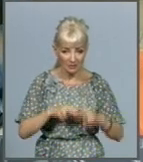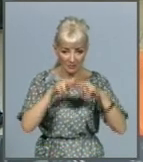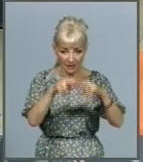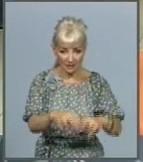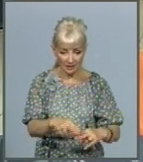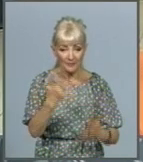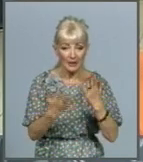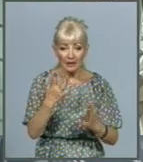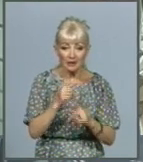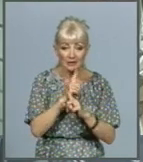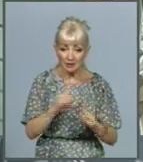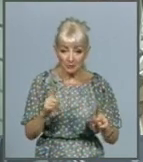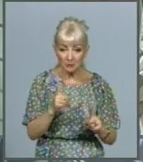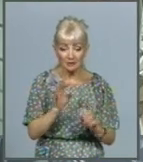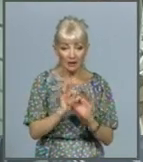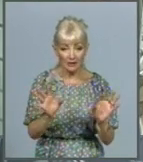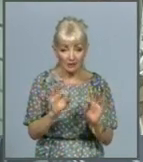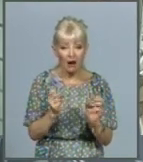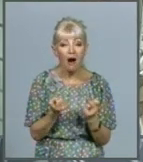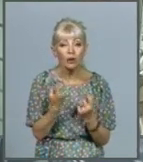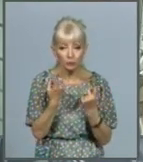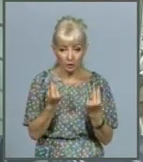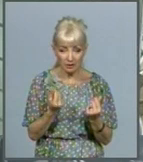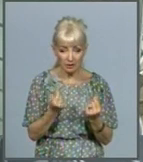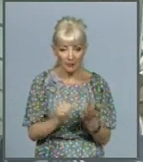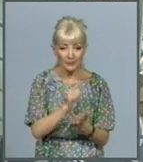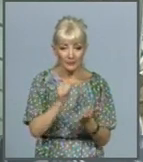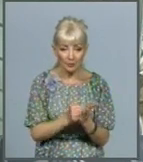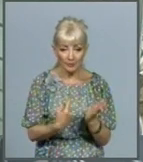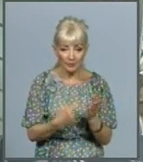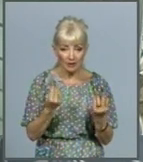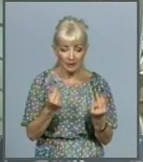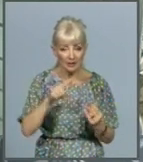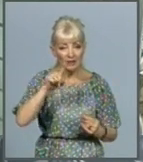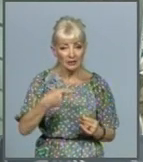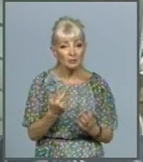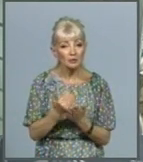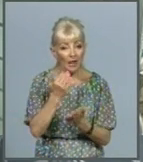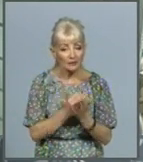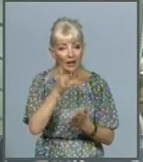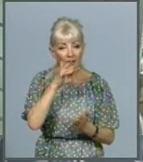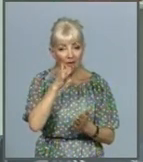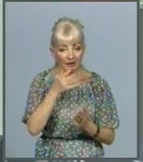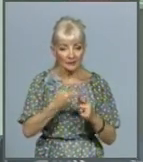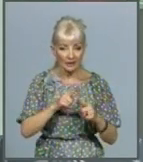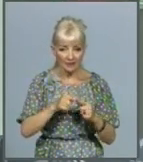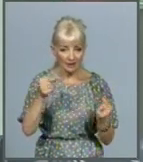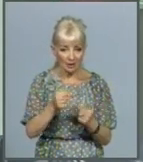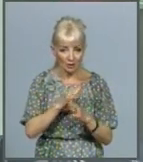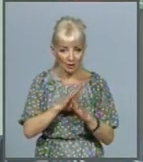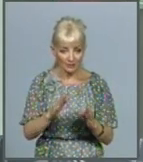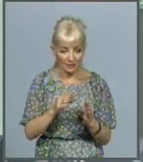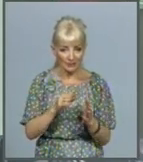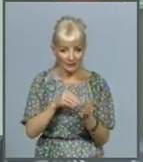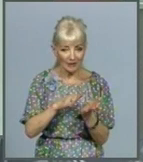джерело походження коштів. Документальне підтвердження коштів вимагається тоді, коли операції не відповідають даним банку про фінансову